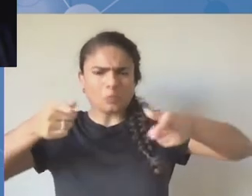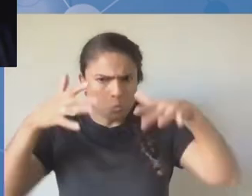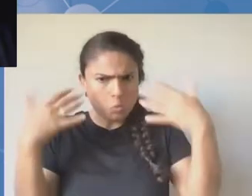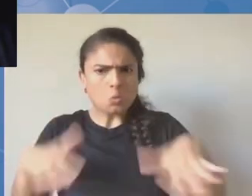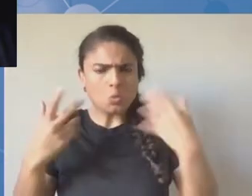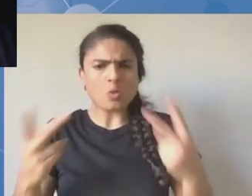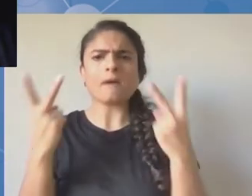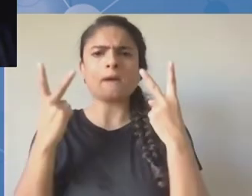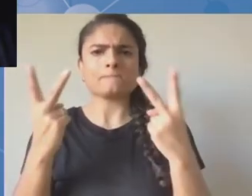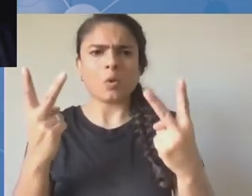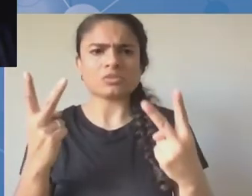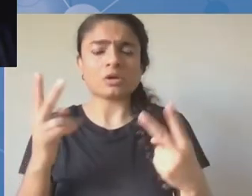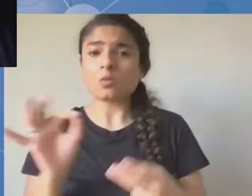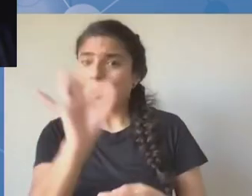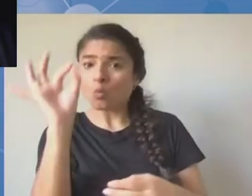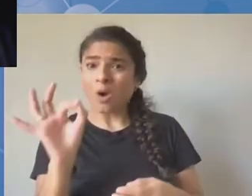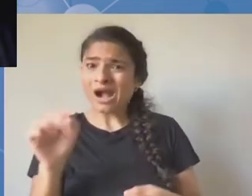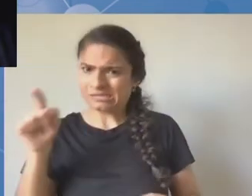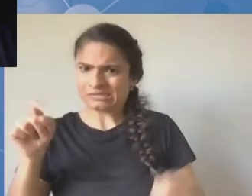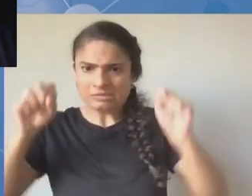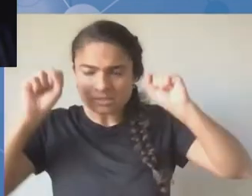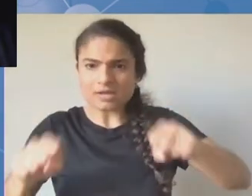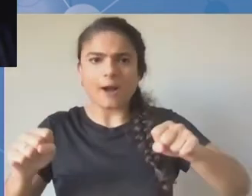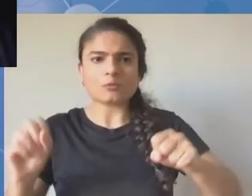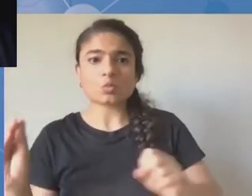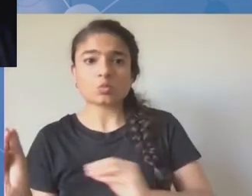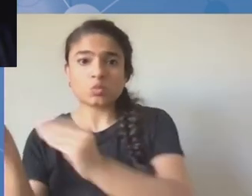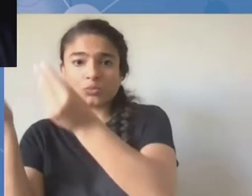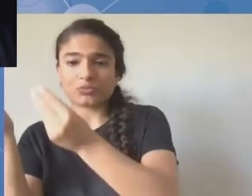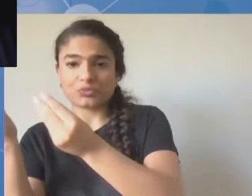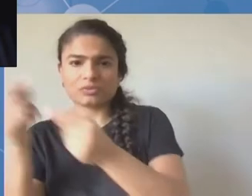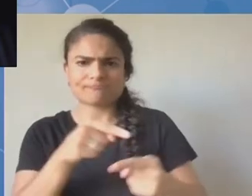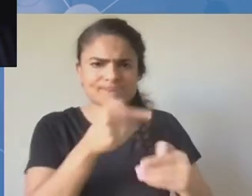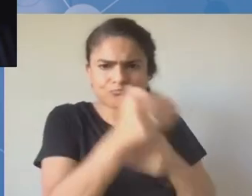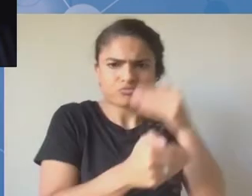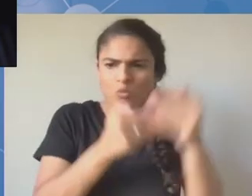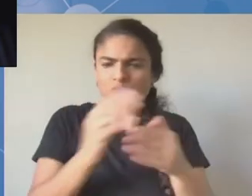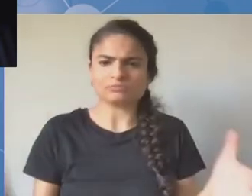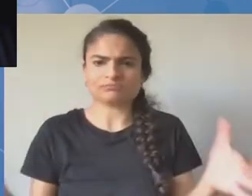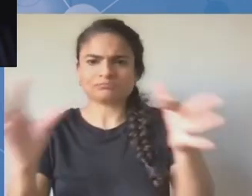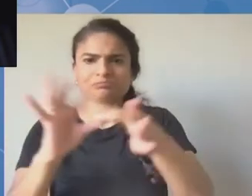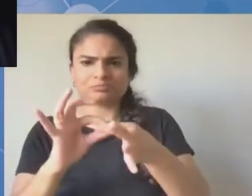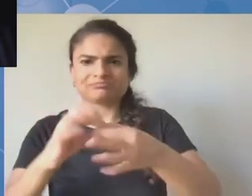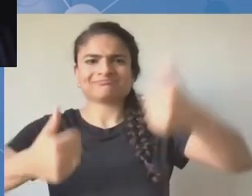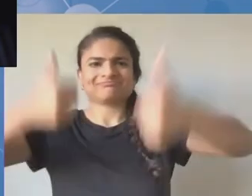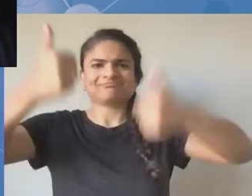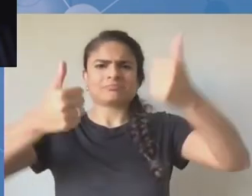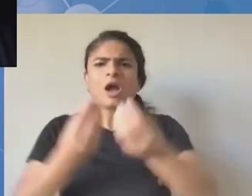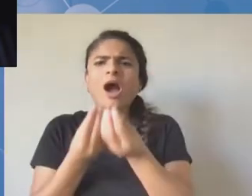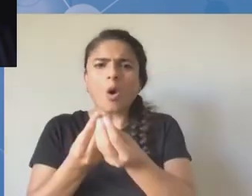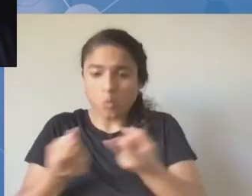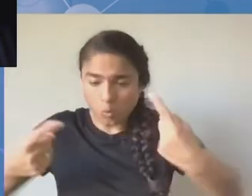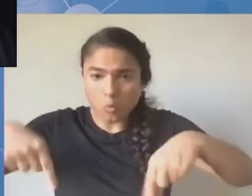organizacje, które sprawiają, że możemy przekazywać informacje na temat tych